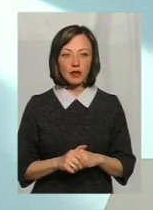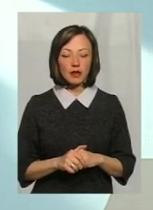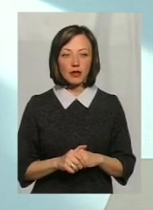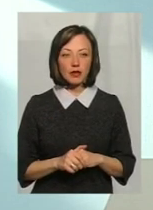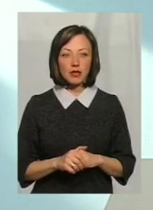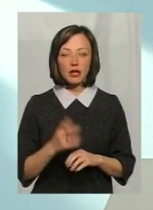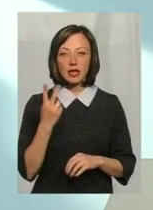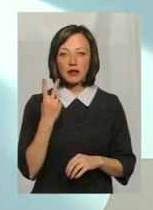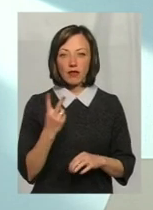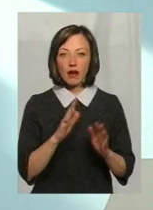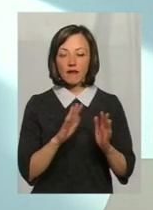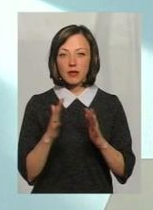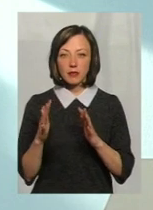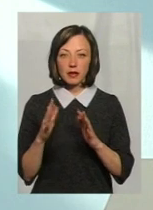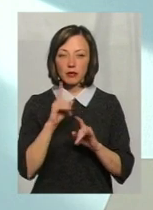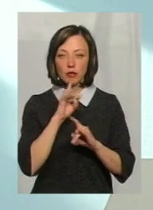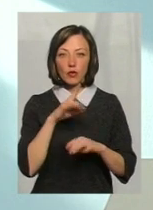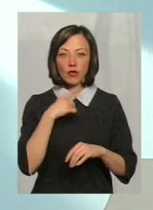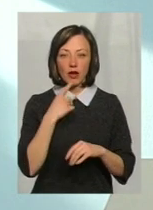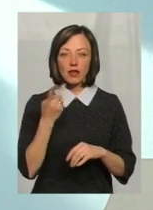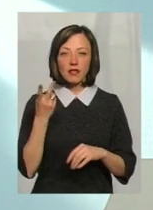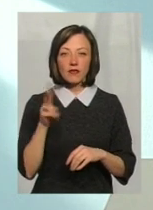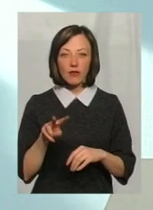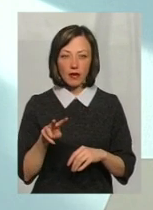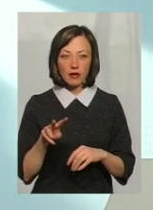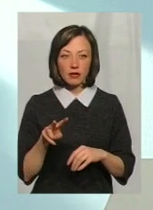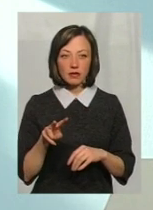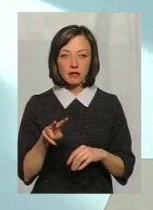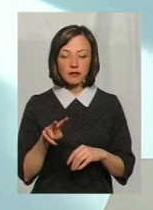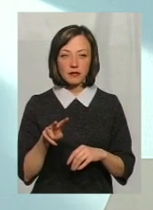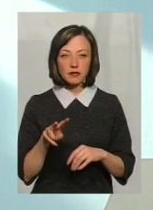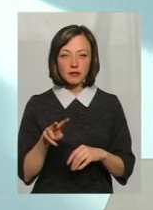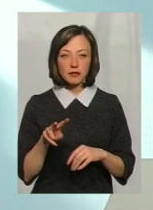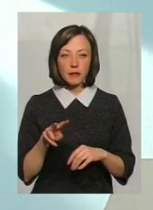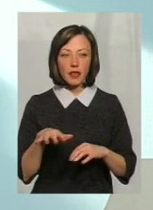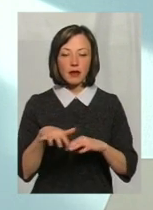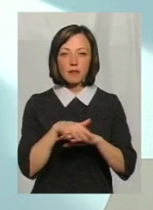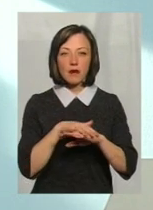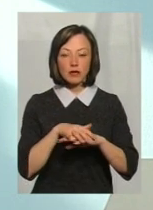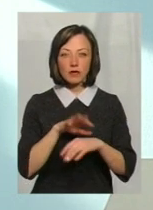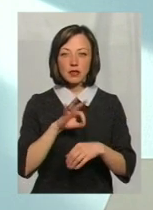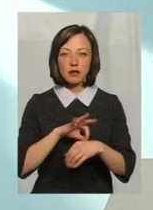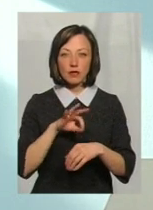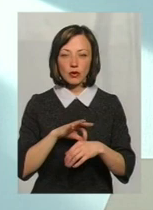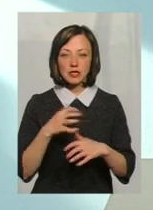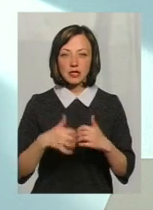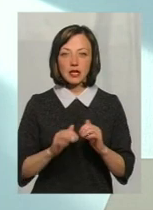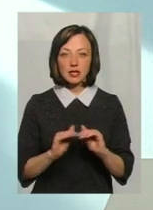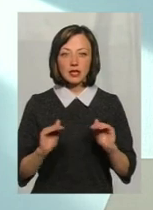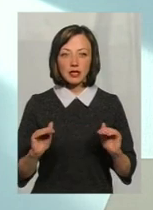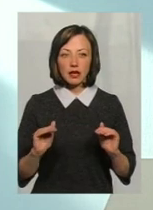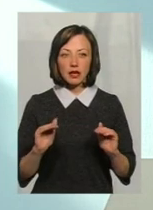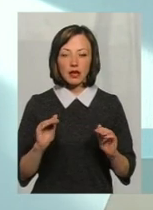Два випадки, не будемо так казати випадки, а два таких масових захворювань серед дітей